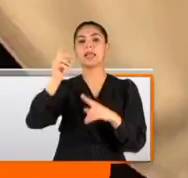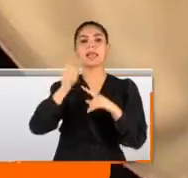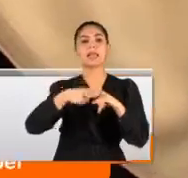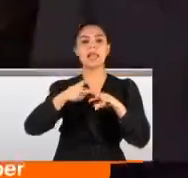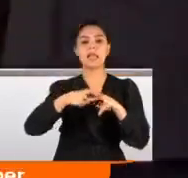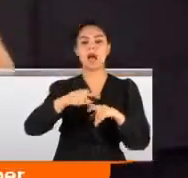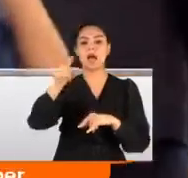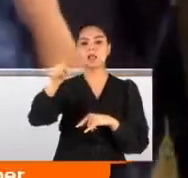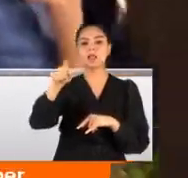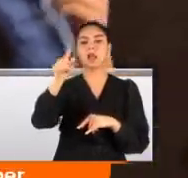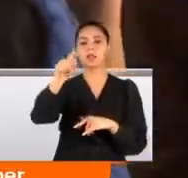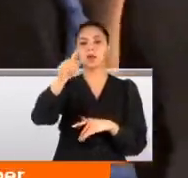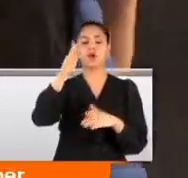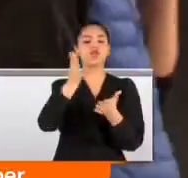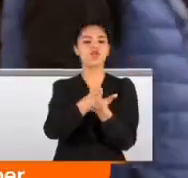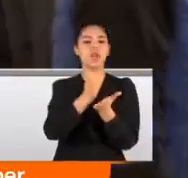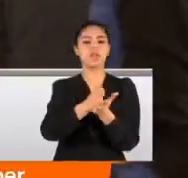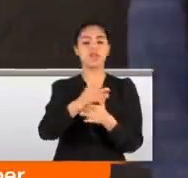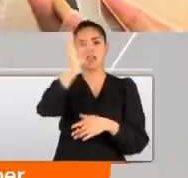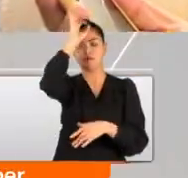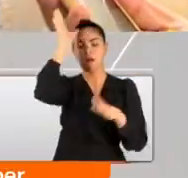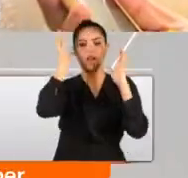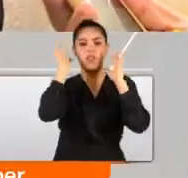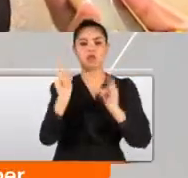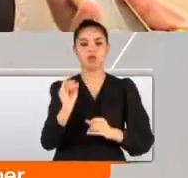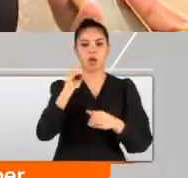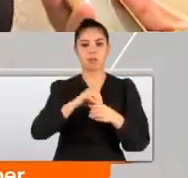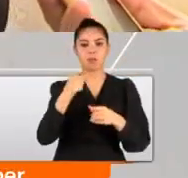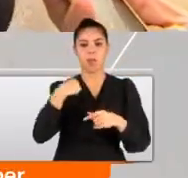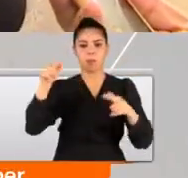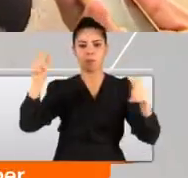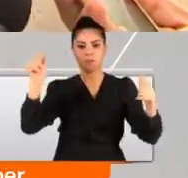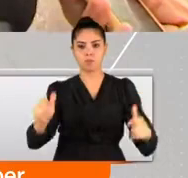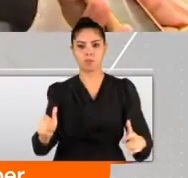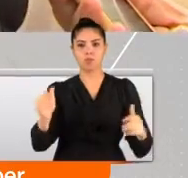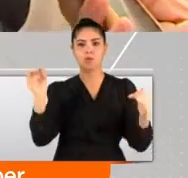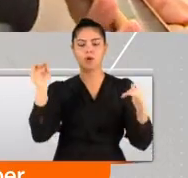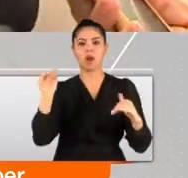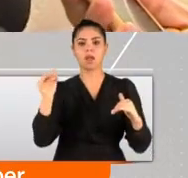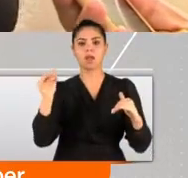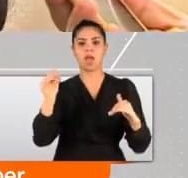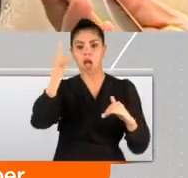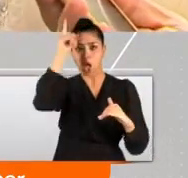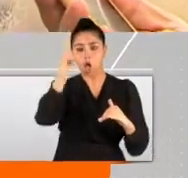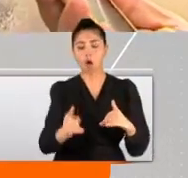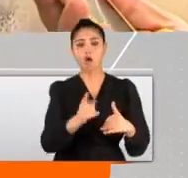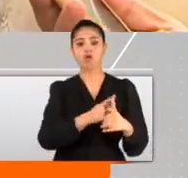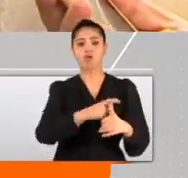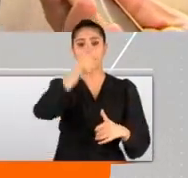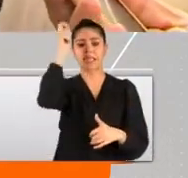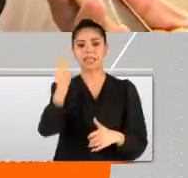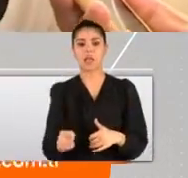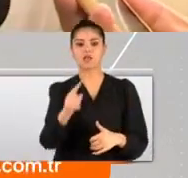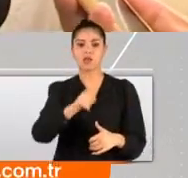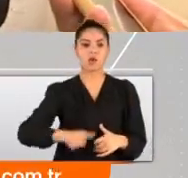öncüsünün cenazesi İstanbul'da Fatih Camii'ndeydi. Ben buraya her şeyden önce gerçekten